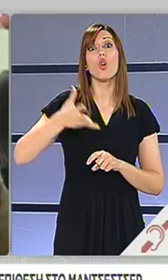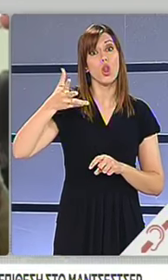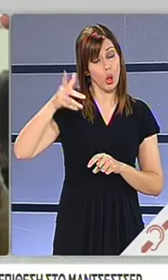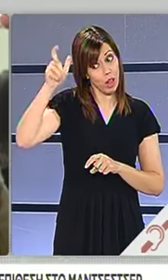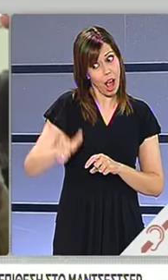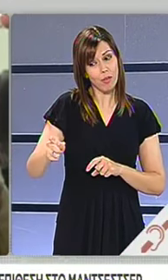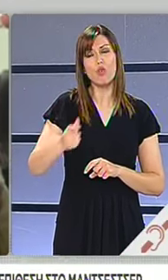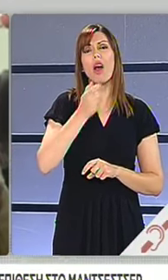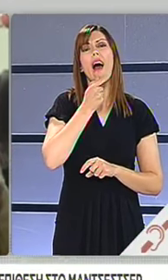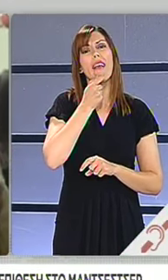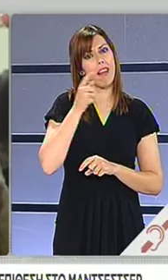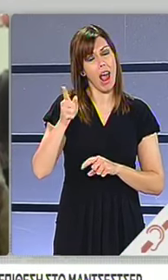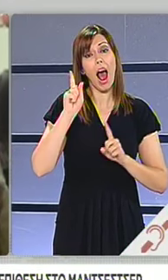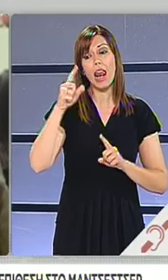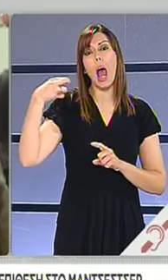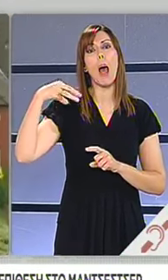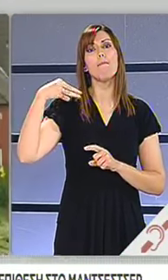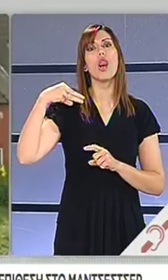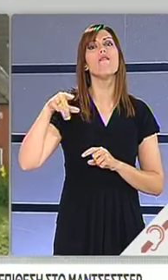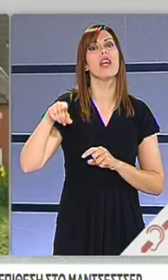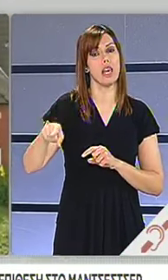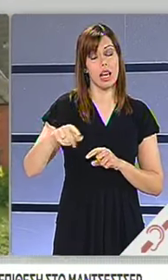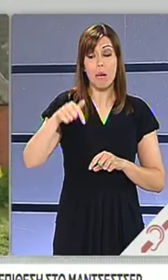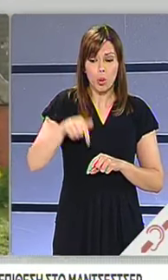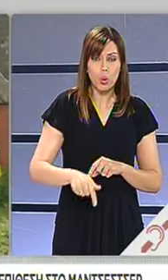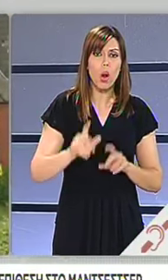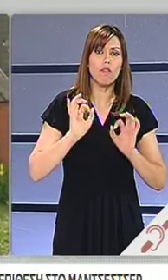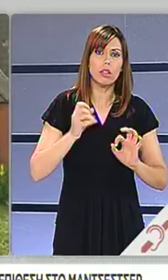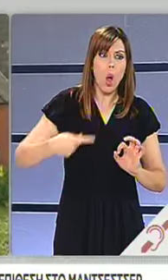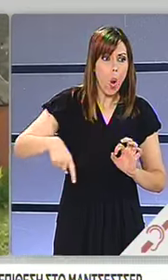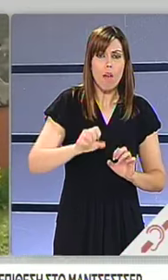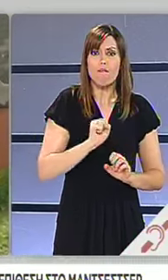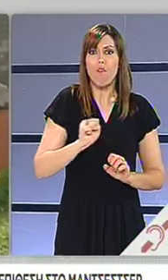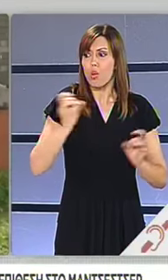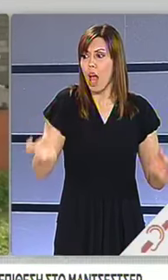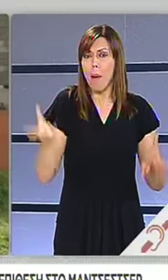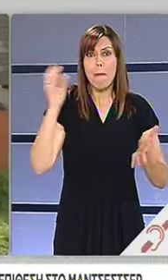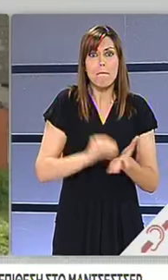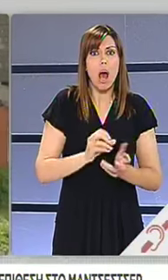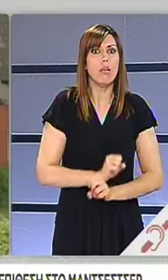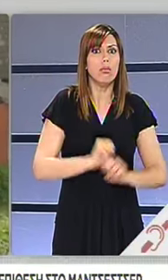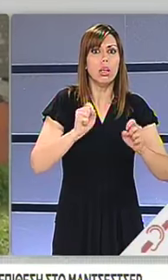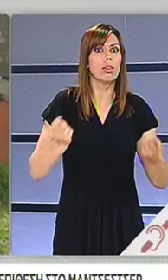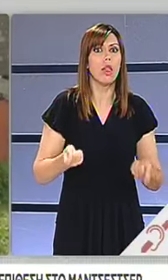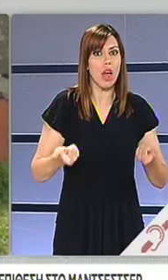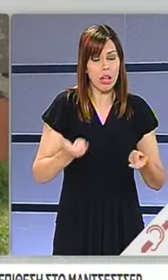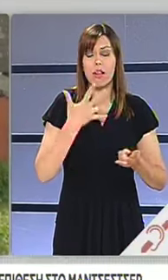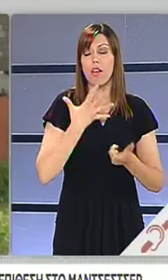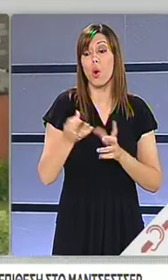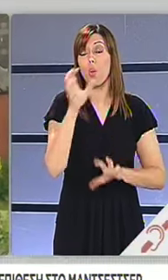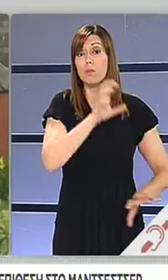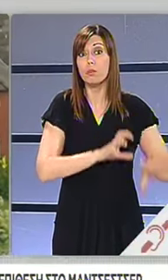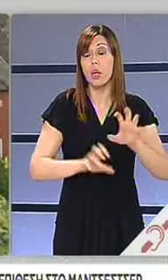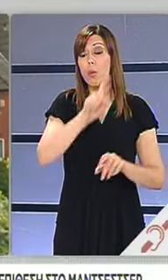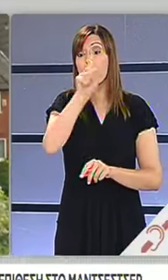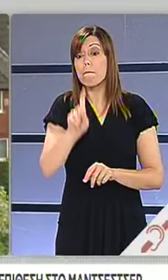Βρετανός λιβικής καταγωγής στην ίδια ώρα και υπό το φόβο νέου χτυπήματος. Σε πλήρη εξέλιξη βρισκόνται οι έρευνες για τον εντοπισμό πιθανών συνεργών του